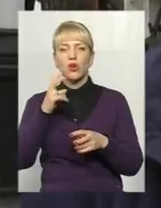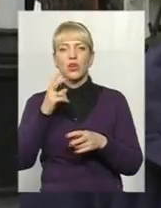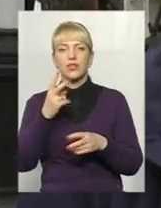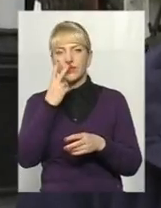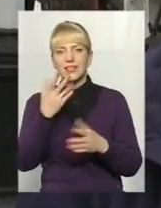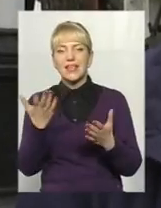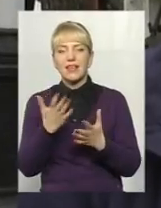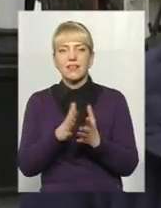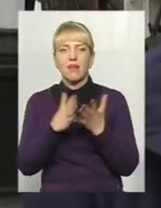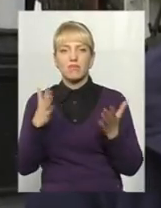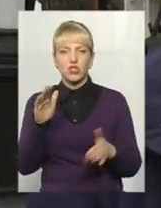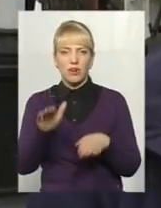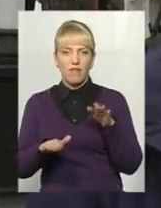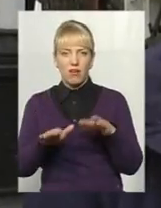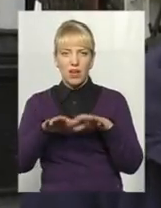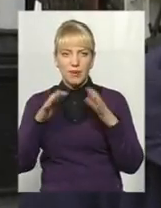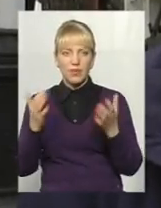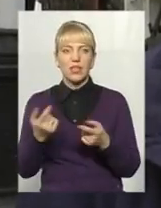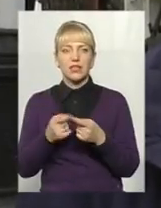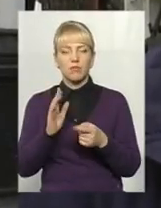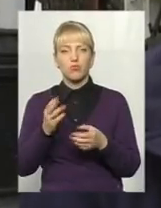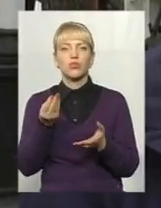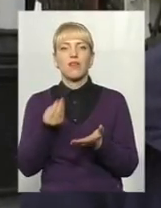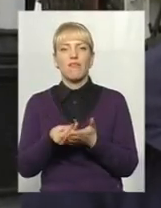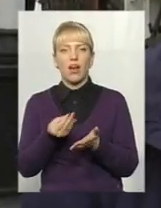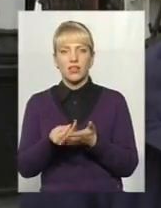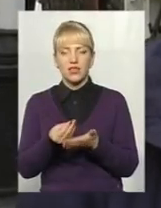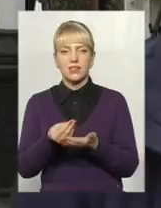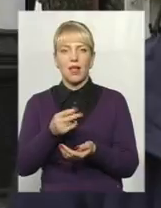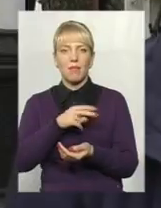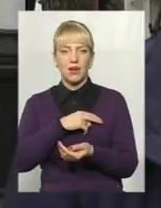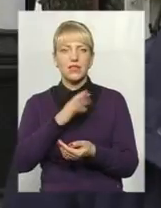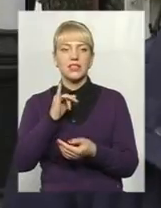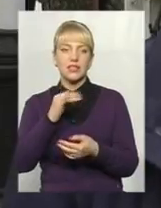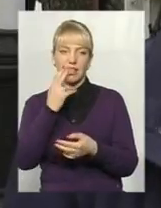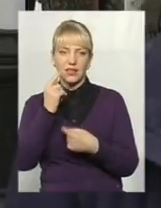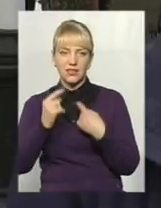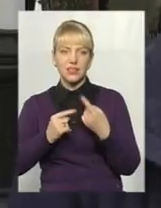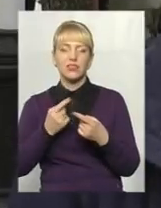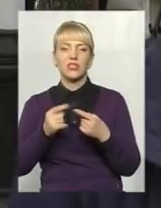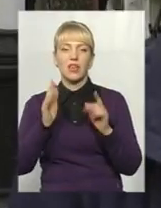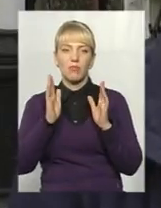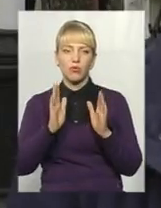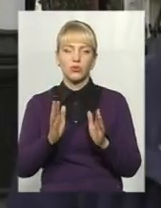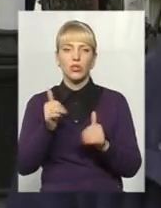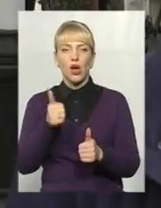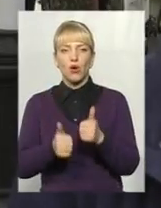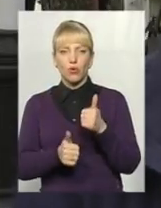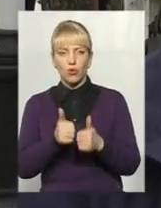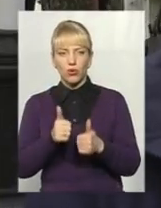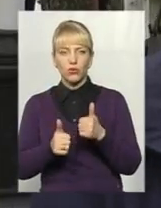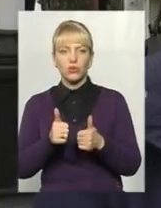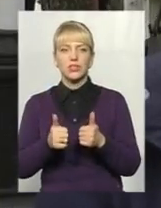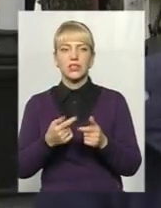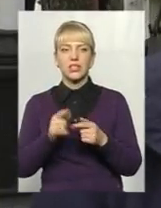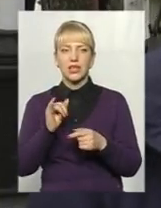цікавий і вартісний приз за гарбузіло. Але традиційно це будуть і конкурс світильників, і